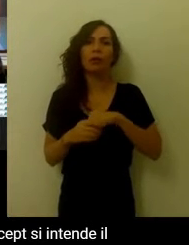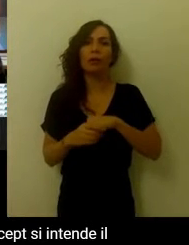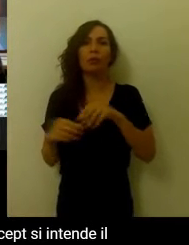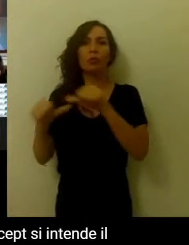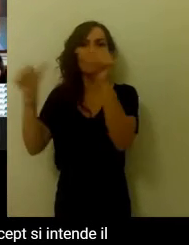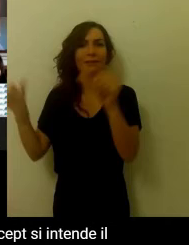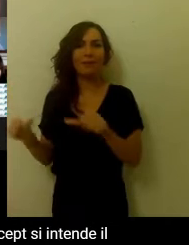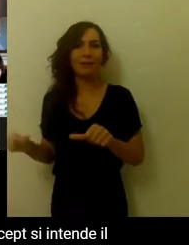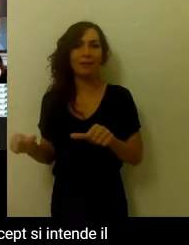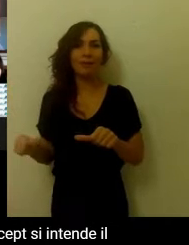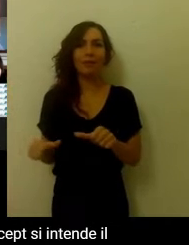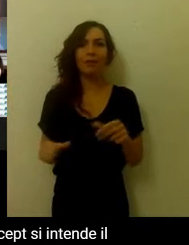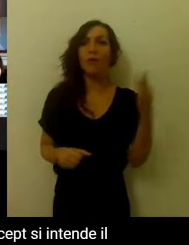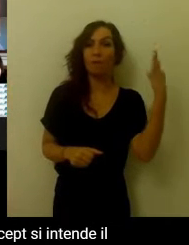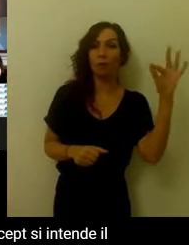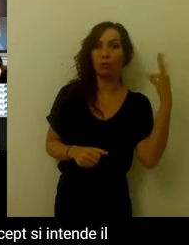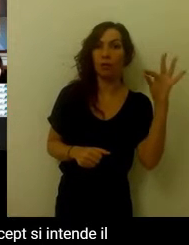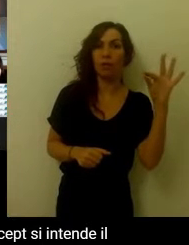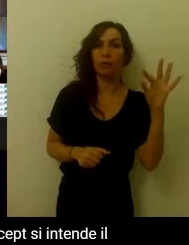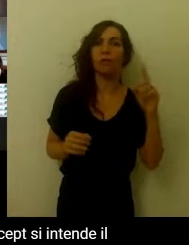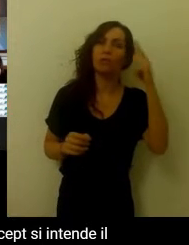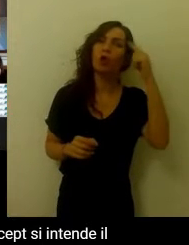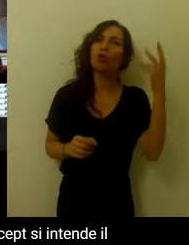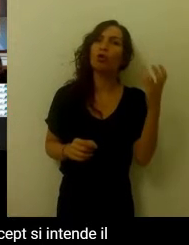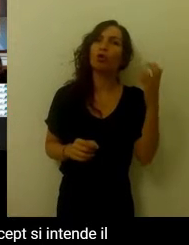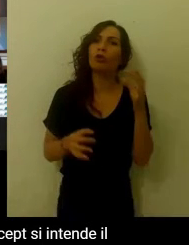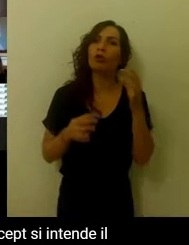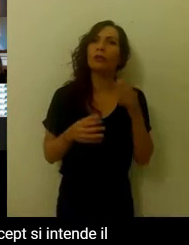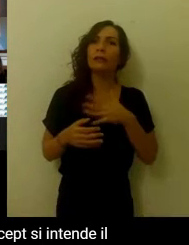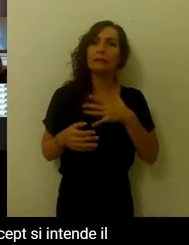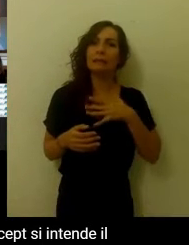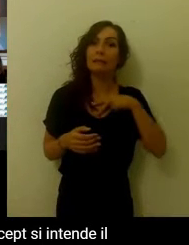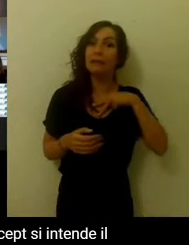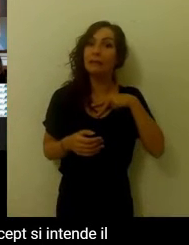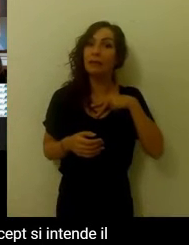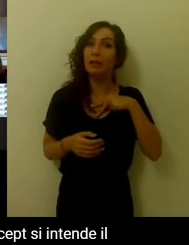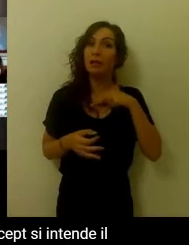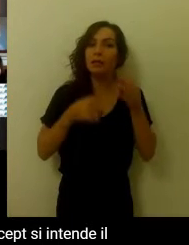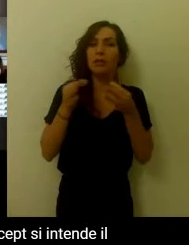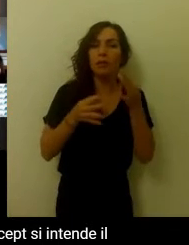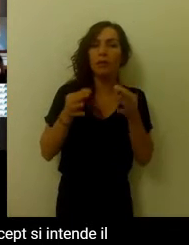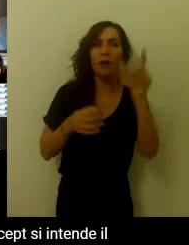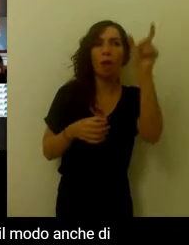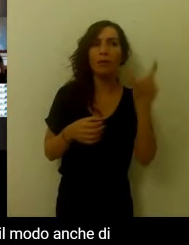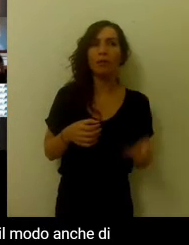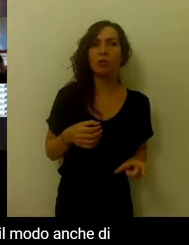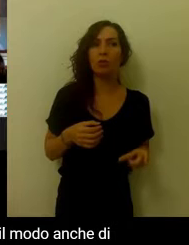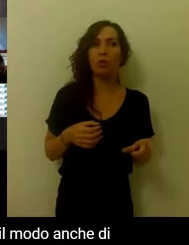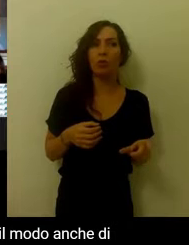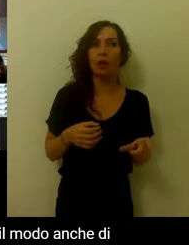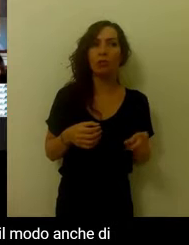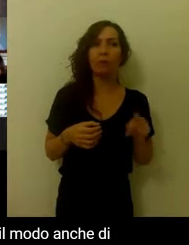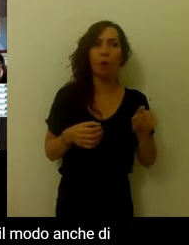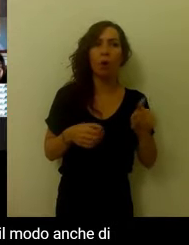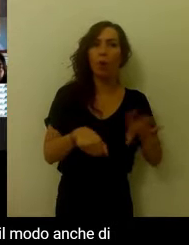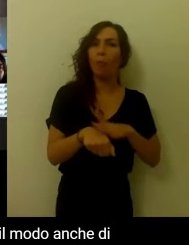valutativi. Quindi con self-concept si intende l'individuo così com'è conosciuto, percepito dall